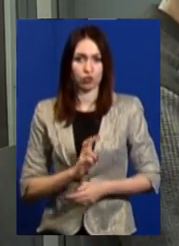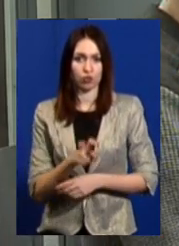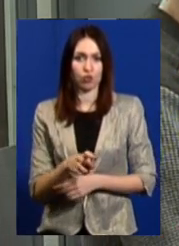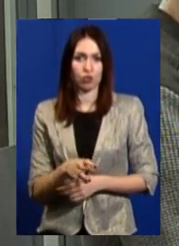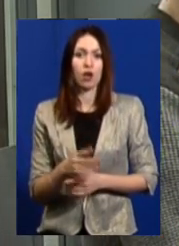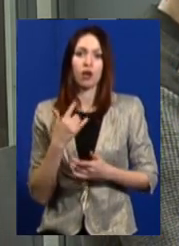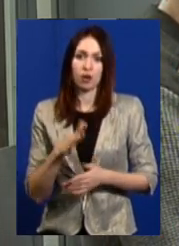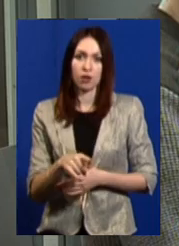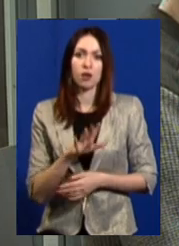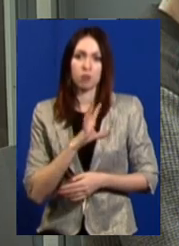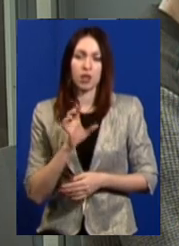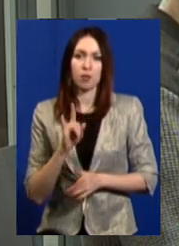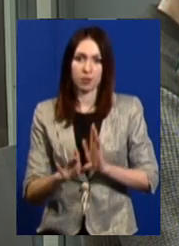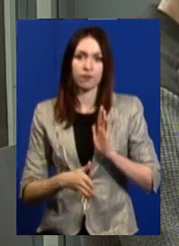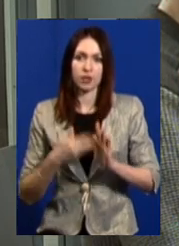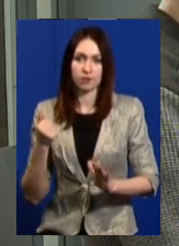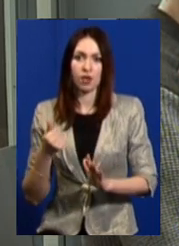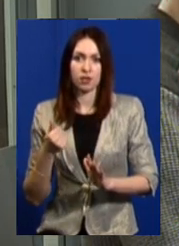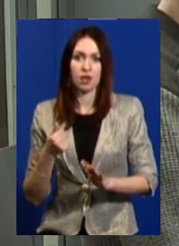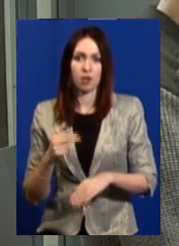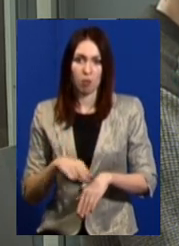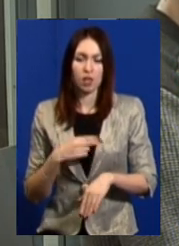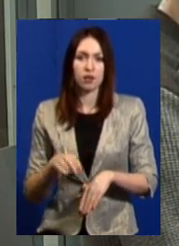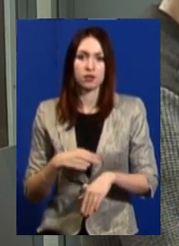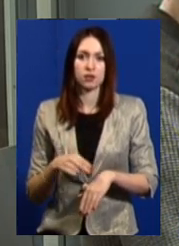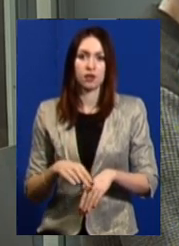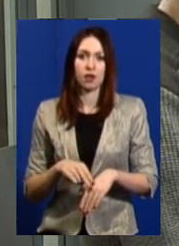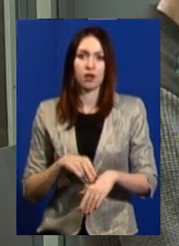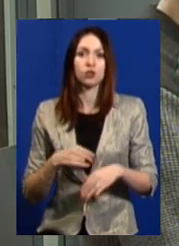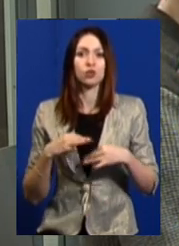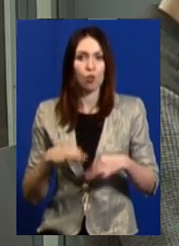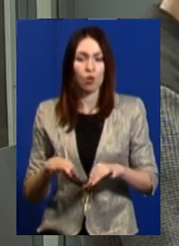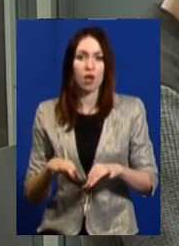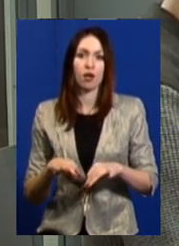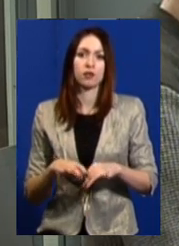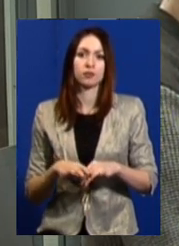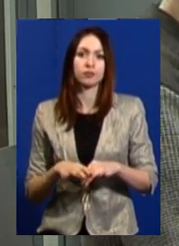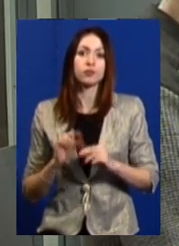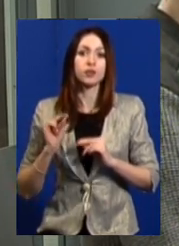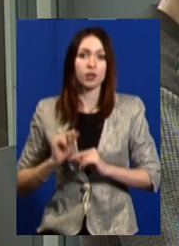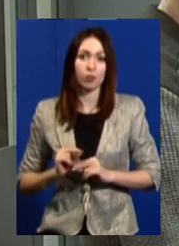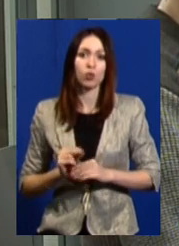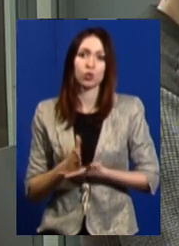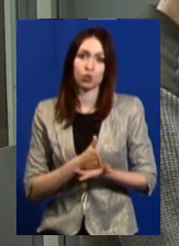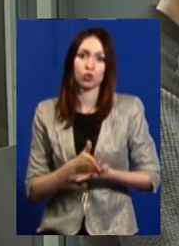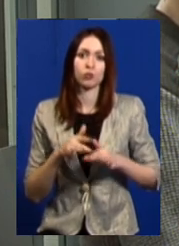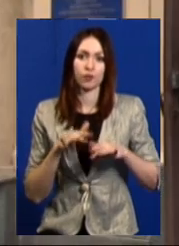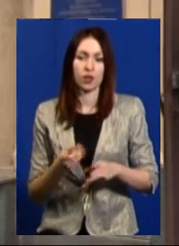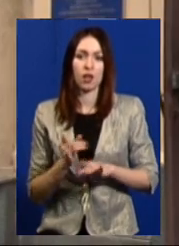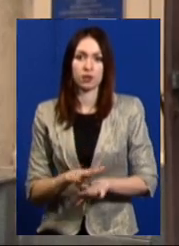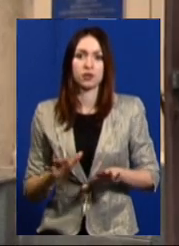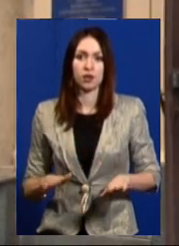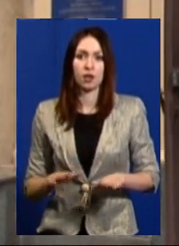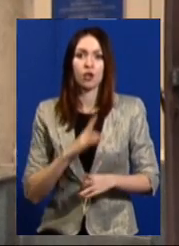тоді була викликана наряд поліції, швидка, співробітники служби у справах дітей.